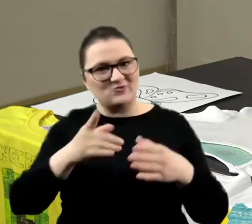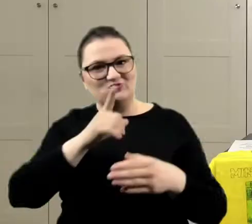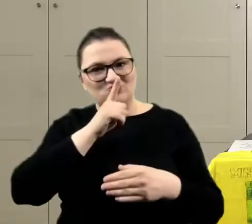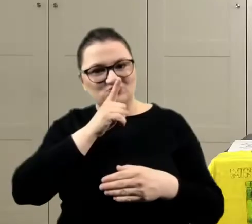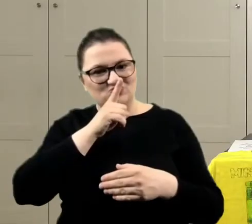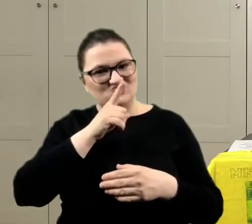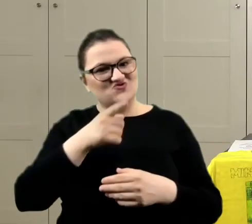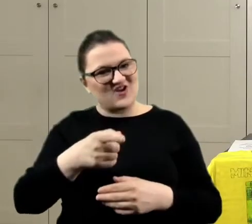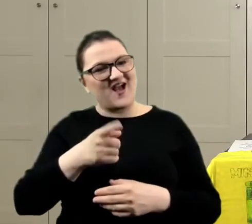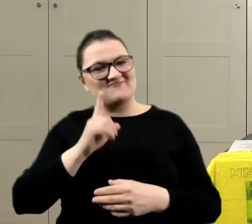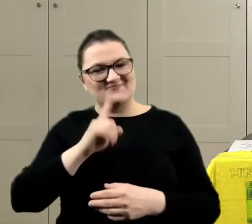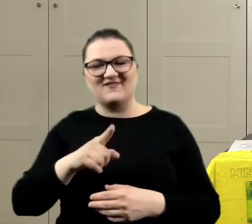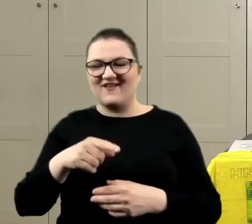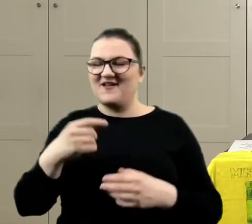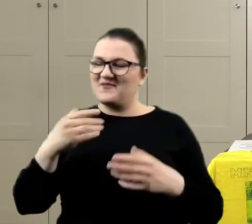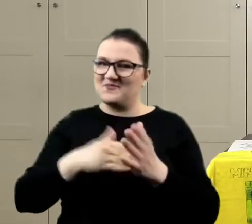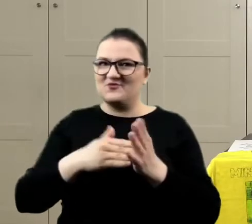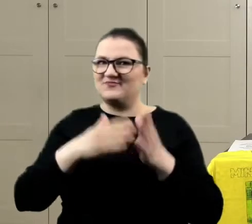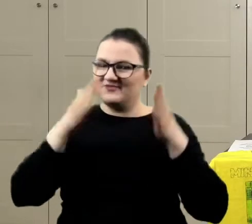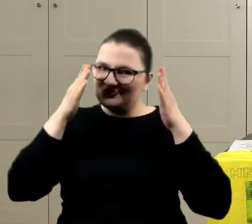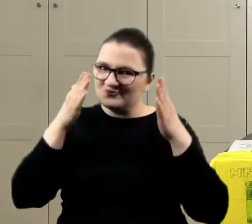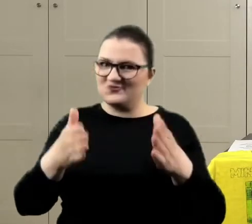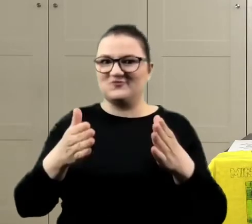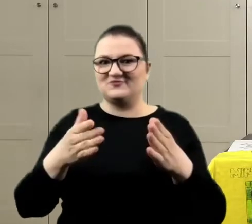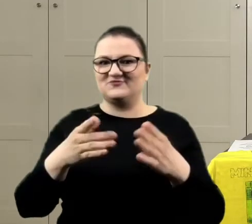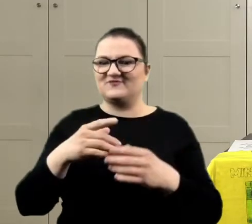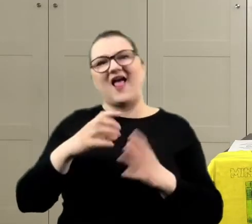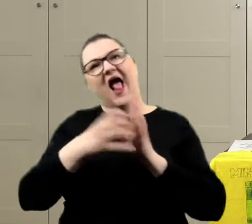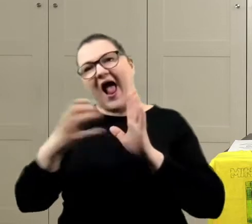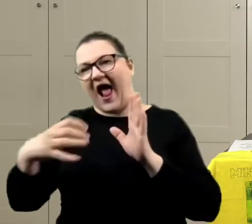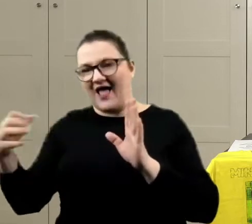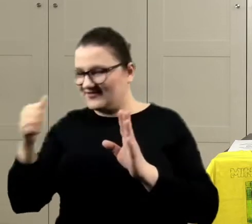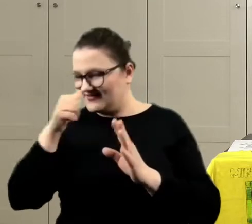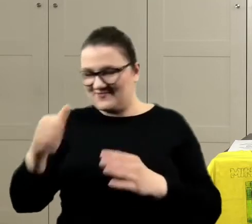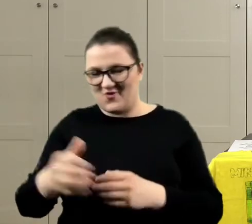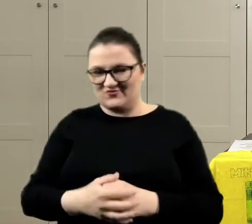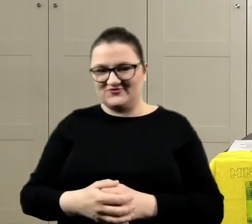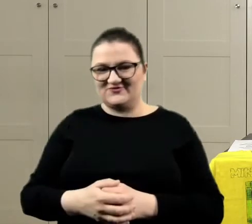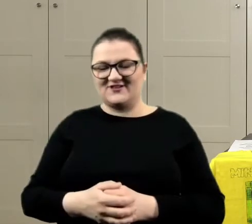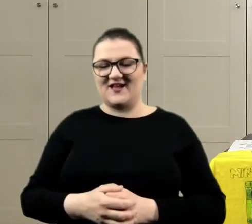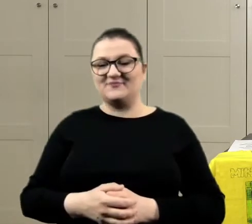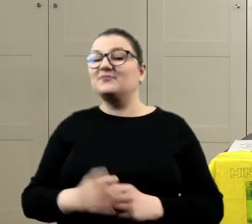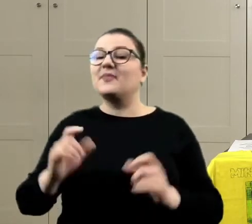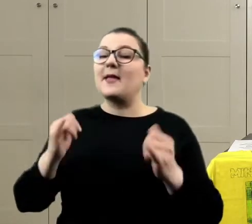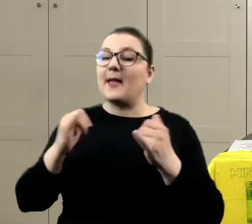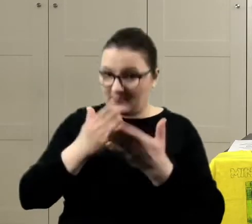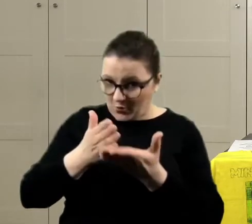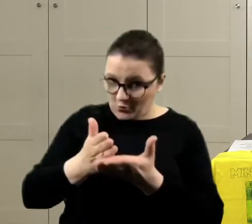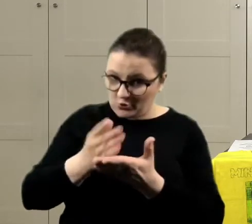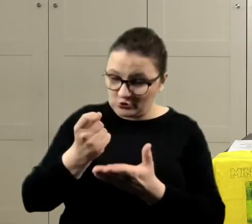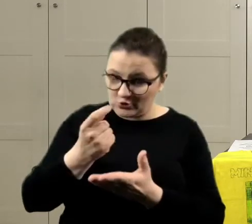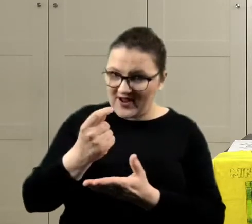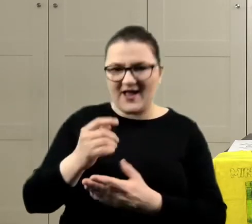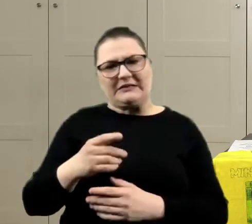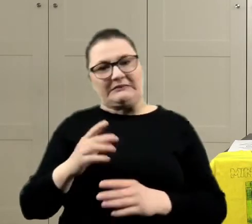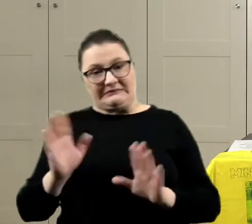skupić, jak się pracuje. Za dużo gadać nie można. To co? Troszeczkę pomóc? Wykończyć? Nie. Nic